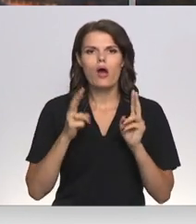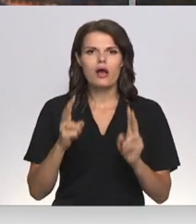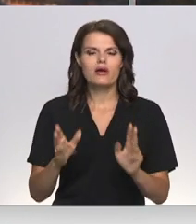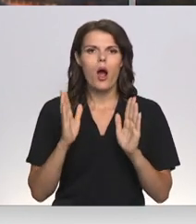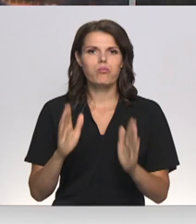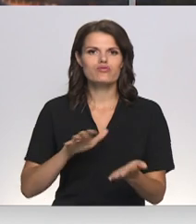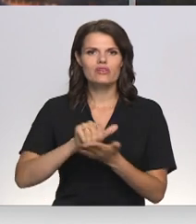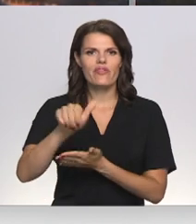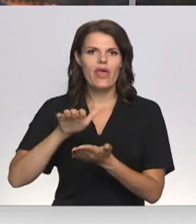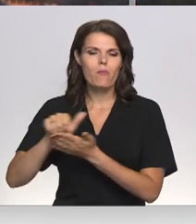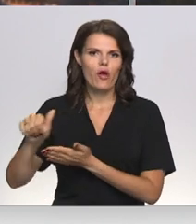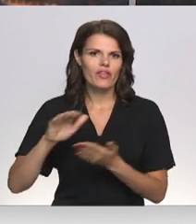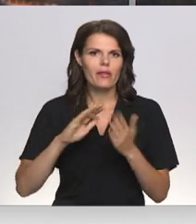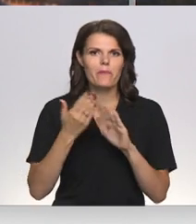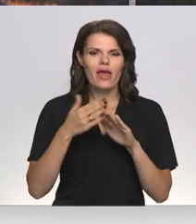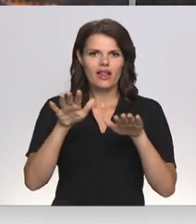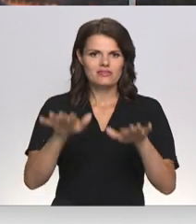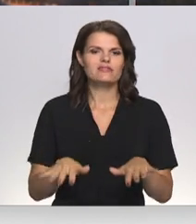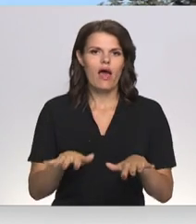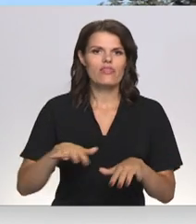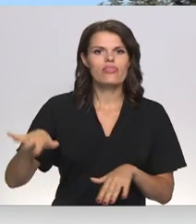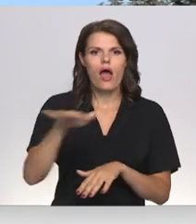eso šie objekti. Turpinam adara līcīte.